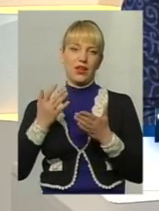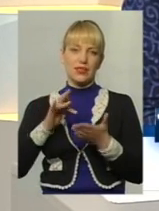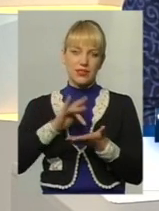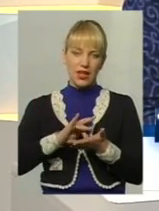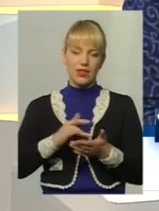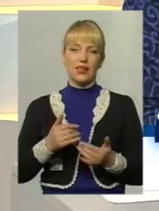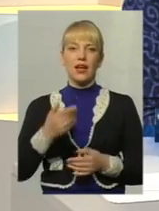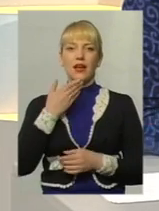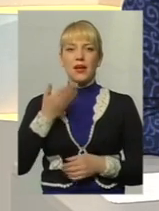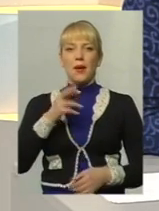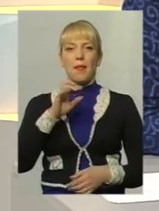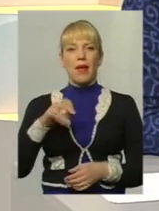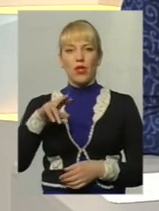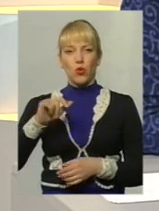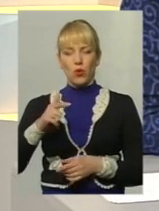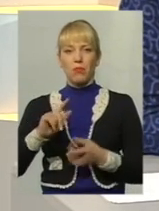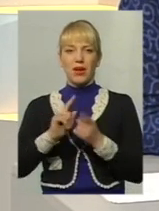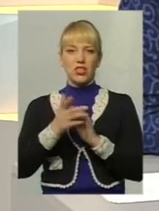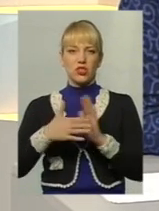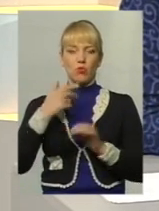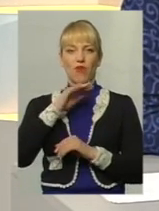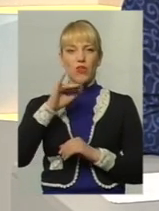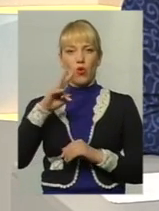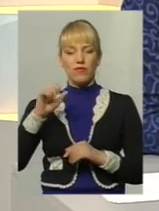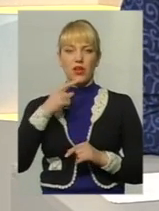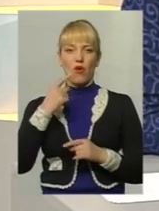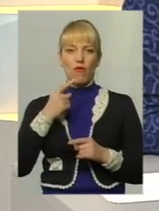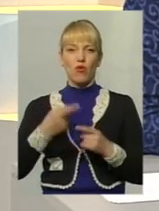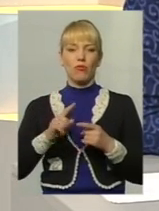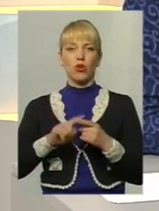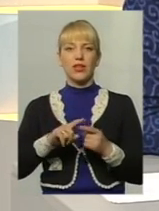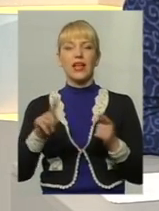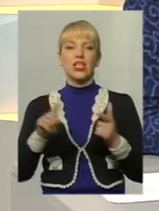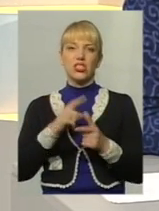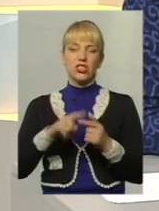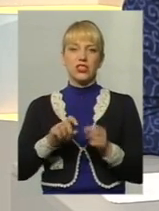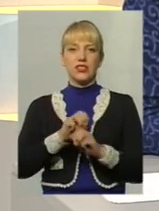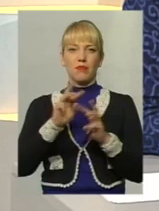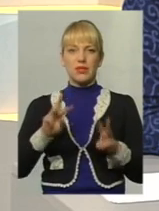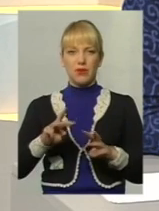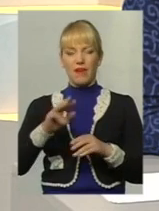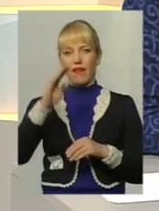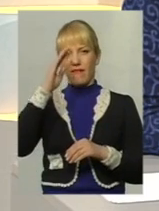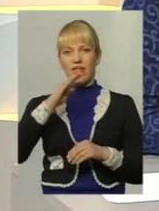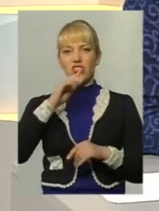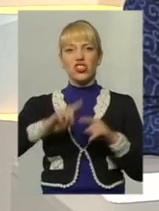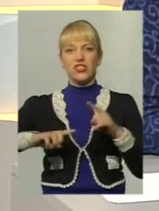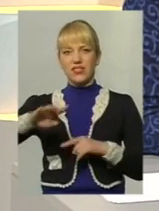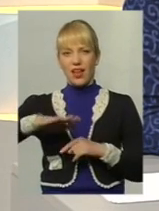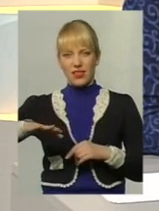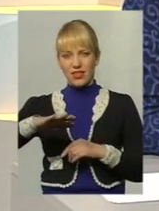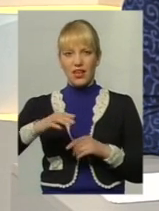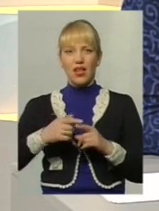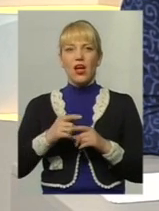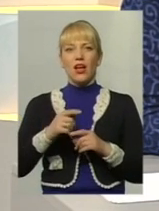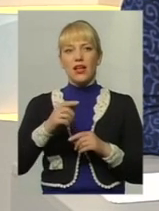Бендюх, перекладна жестову мову Оксани Фіновської. І нині ми говоримо про те, чи забезпечує вітчизняне законодавство можливість